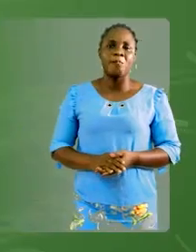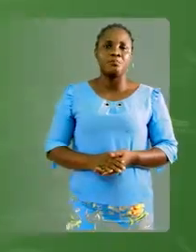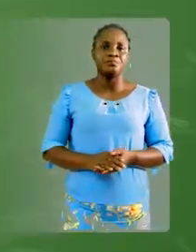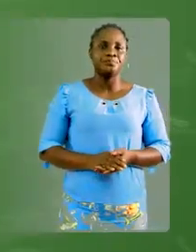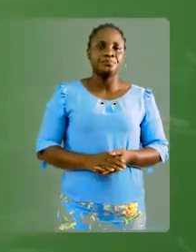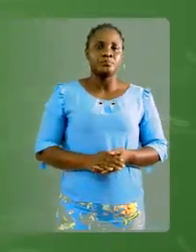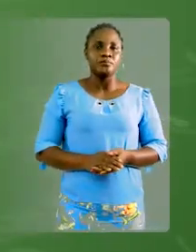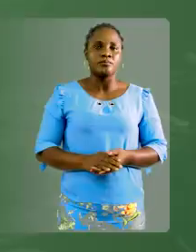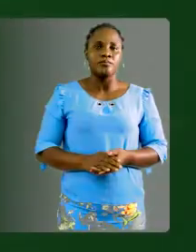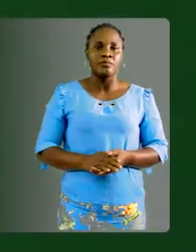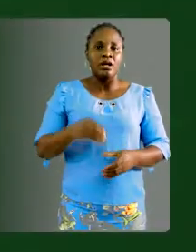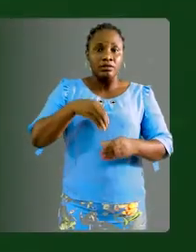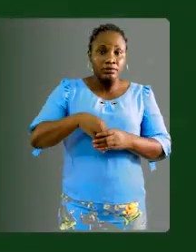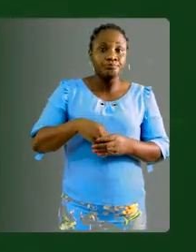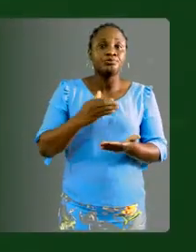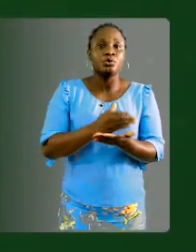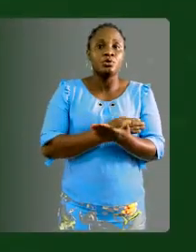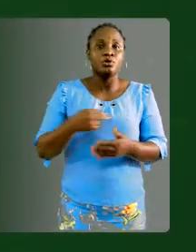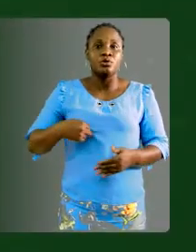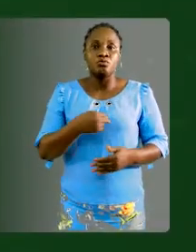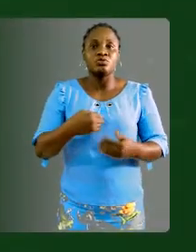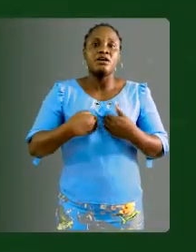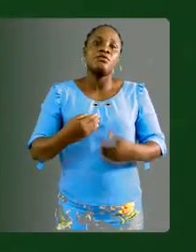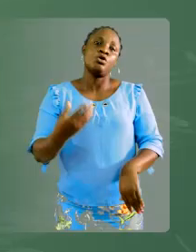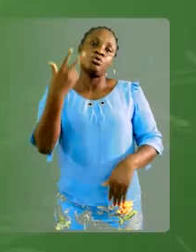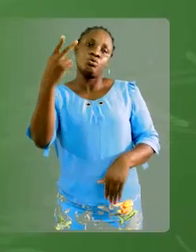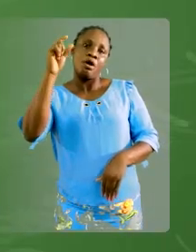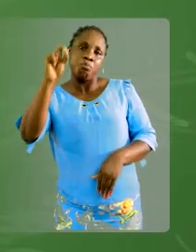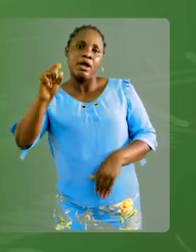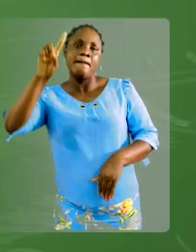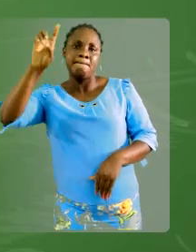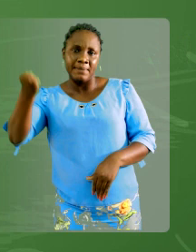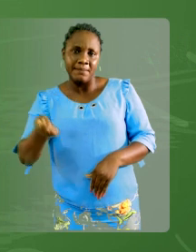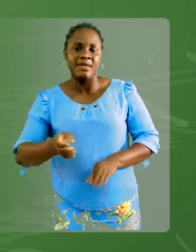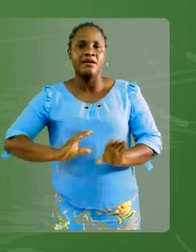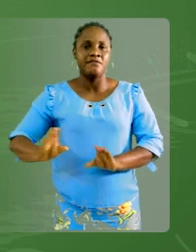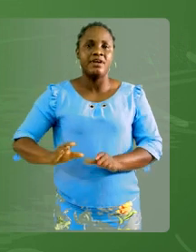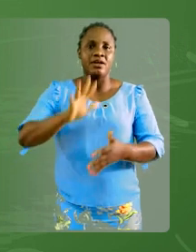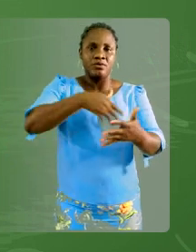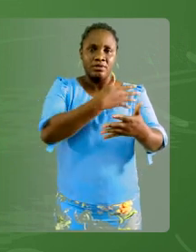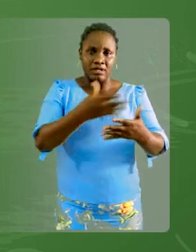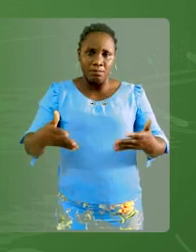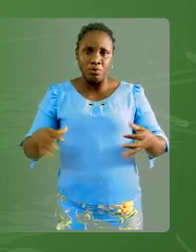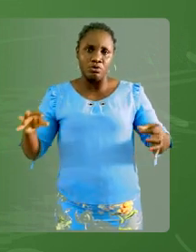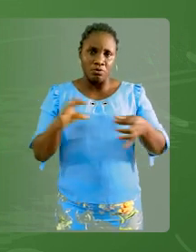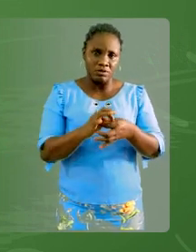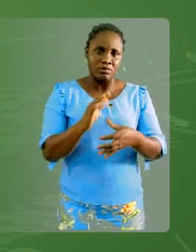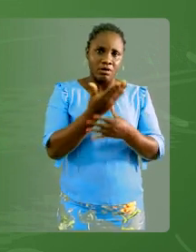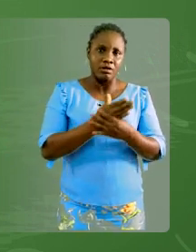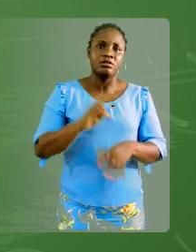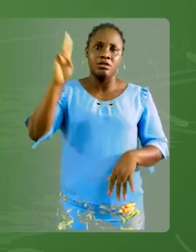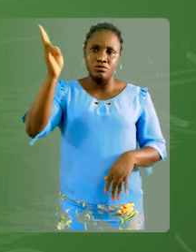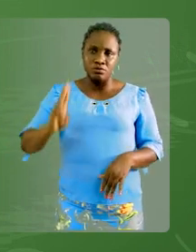Bien, dans cette leçon, nous avons trois activités. La première activité consiste à établir le tableau de correspondance entre les unités de mesure d'air